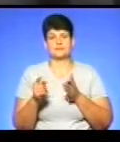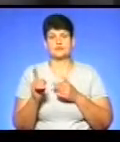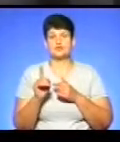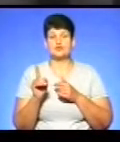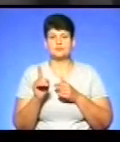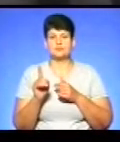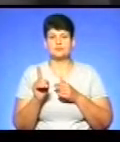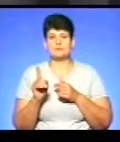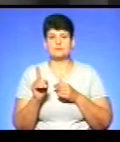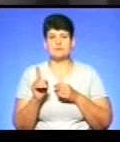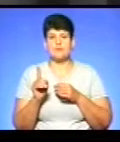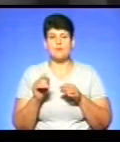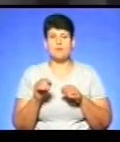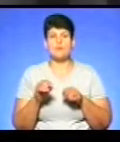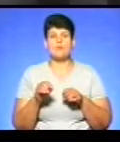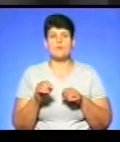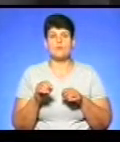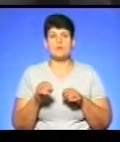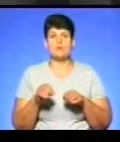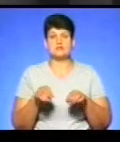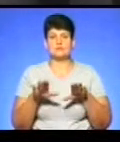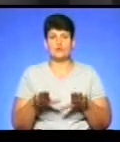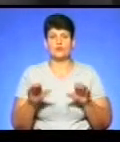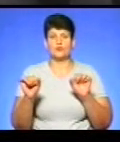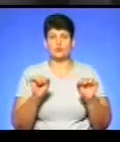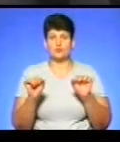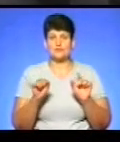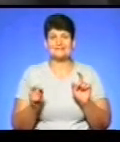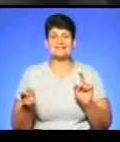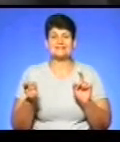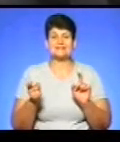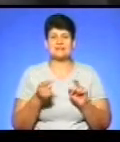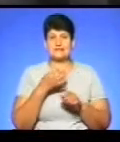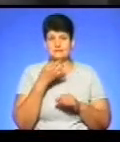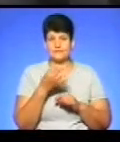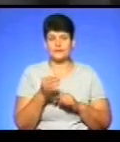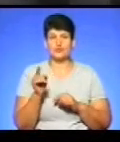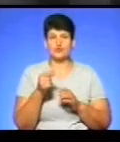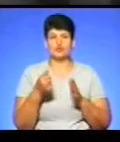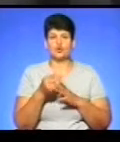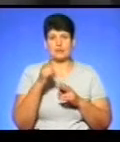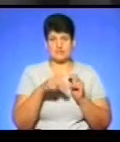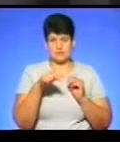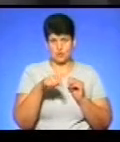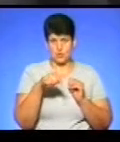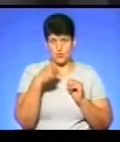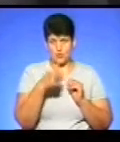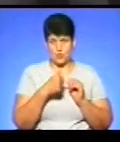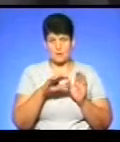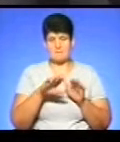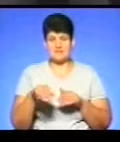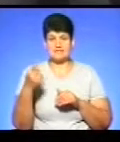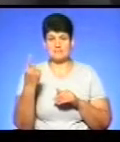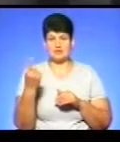що все-таки постановою уряду закріплено, що до кінця цього року, навіть після першого